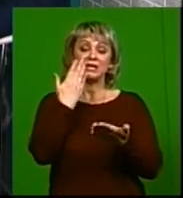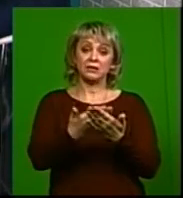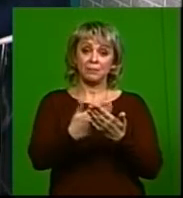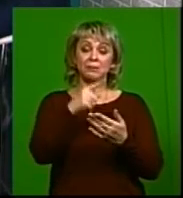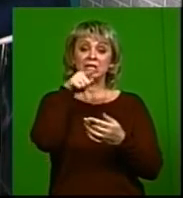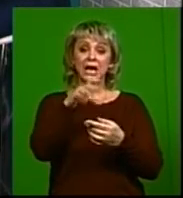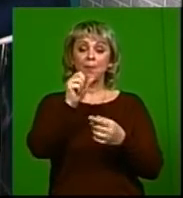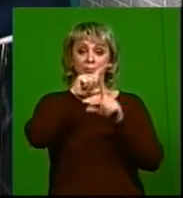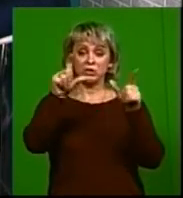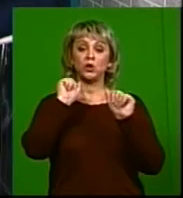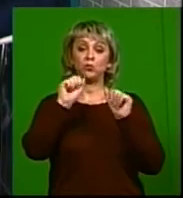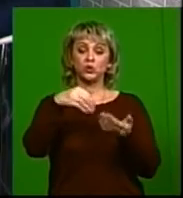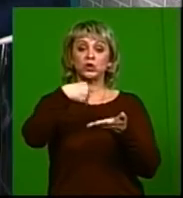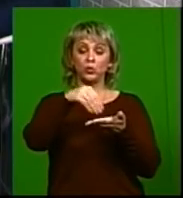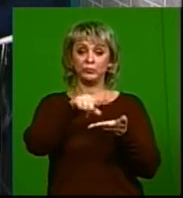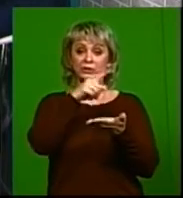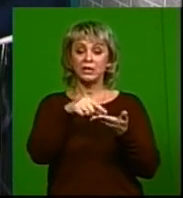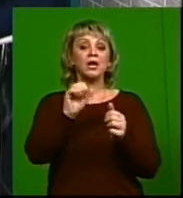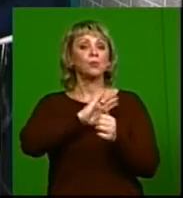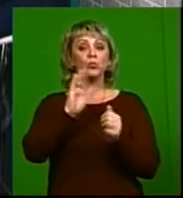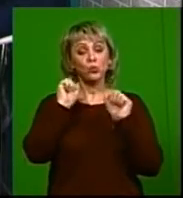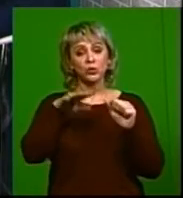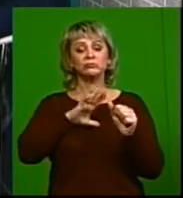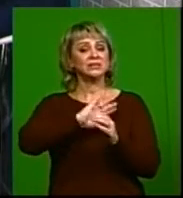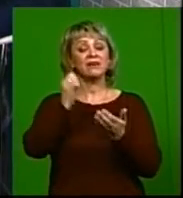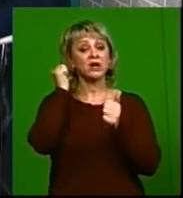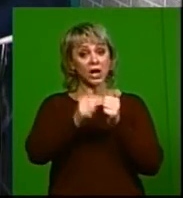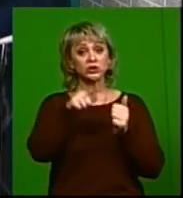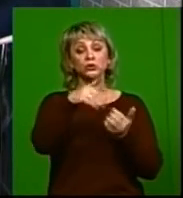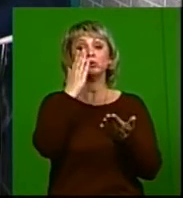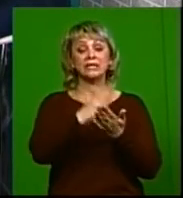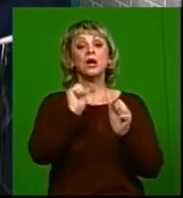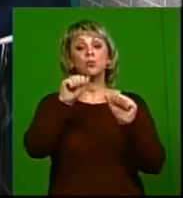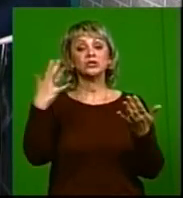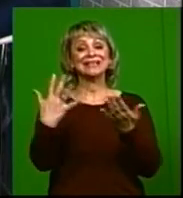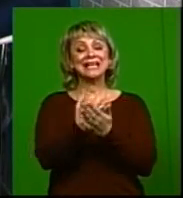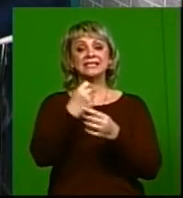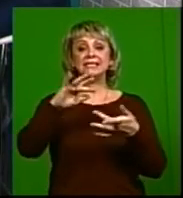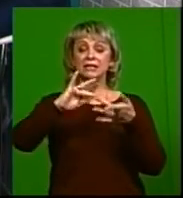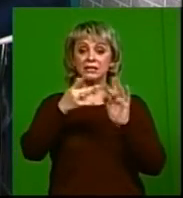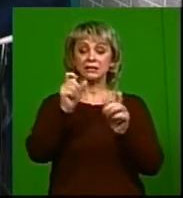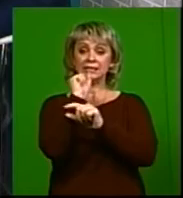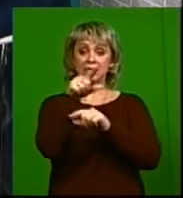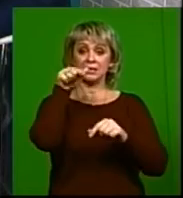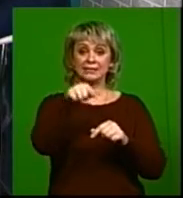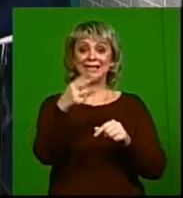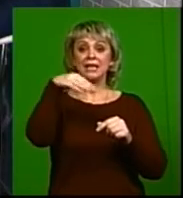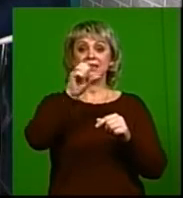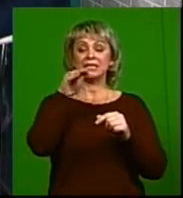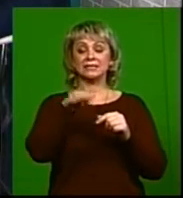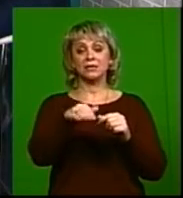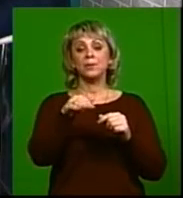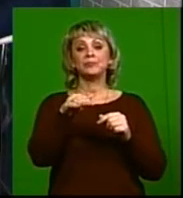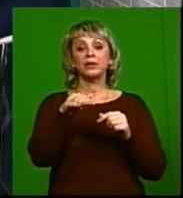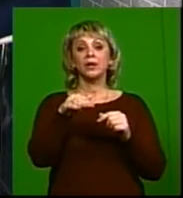там можно и в аптеках города, может быть, не в каждой аптеке, но можно купить. Можно найти в интернете, заказать этот тест и... В аптеке получить, потом